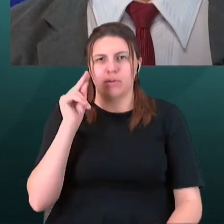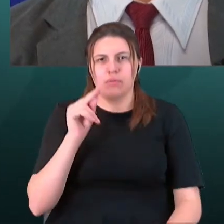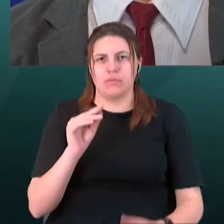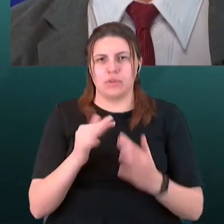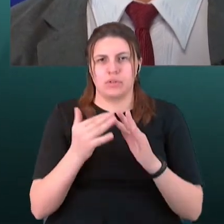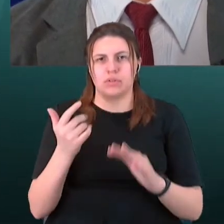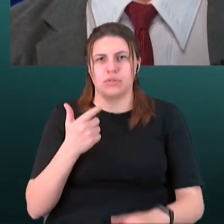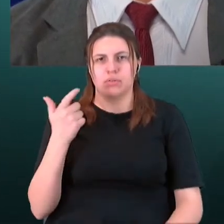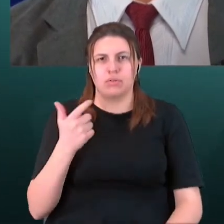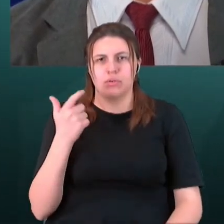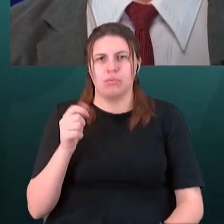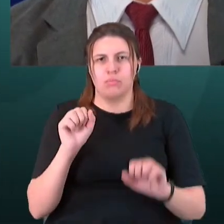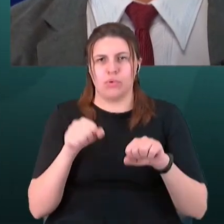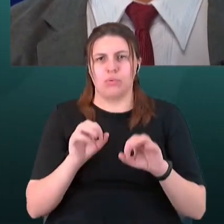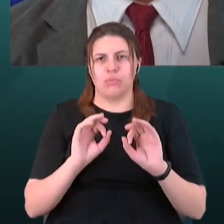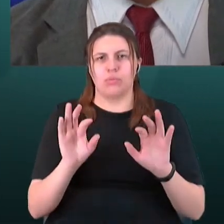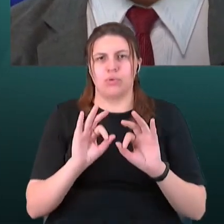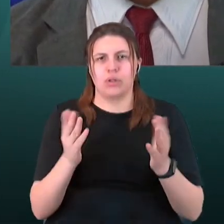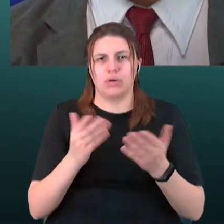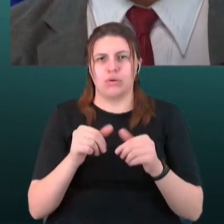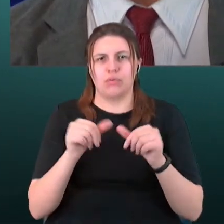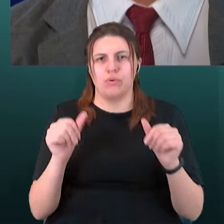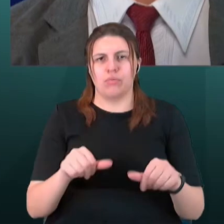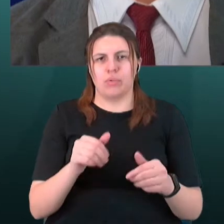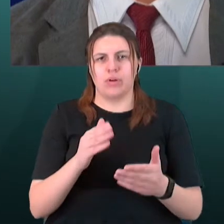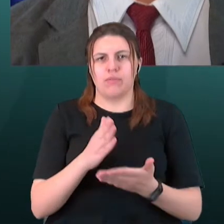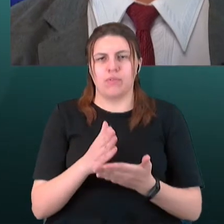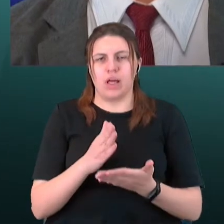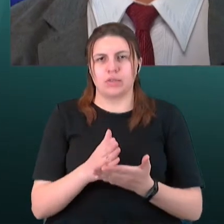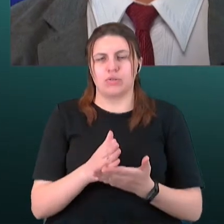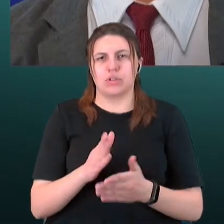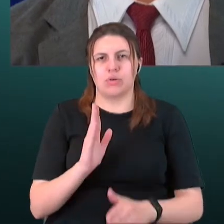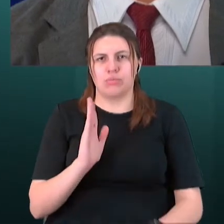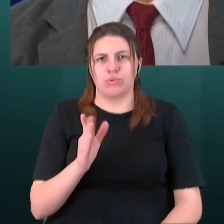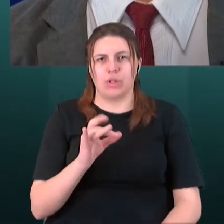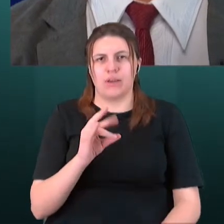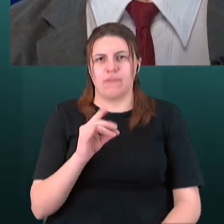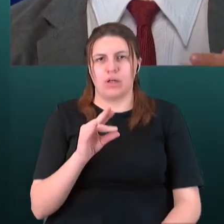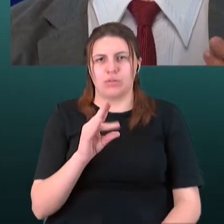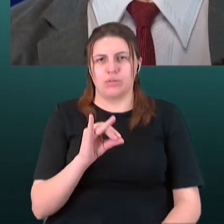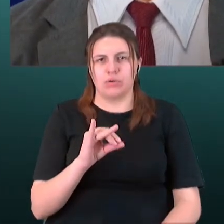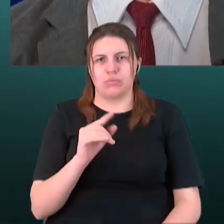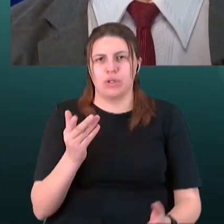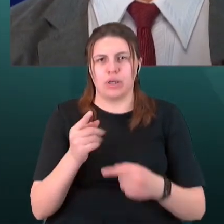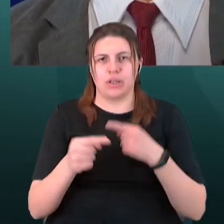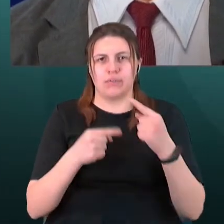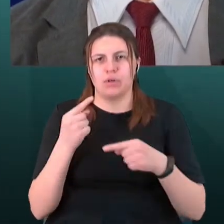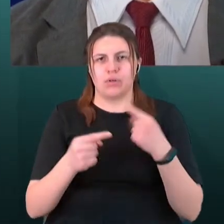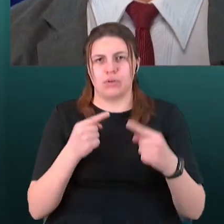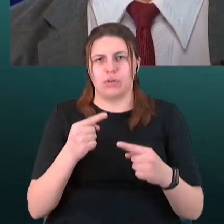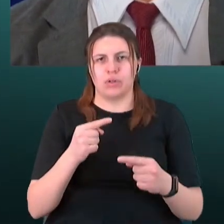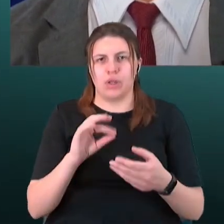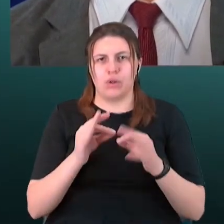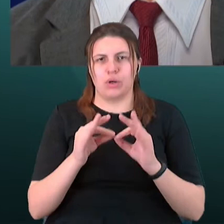Могли б ви пояснити, якою формою власності будуть ці лабораторії, елеватори, про які ви говорите? Тобто, логіка яка? Ви